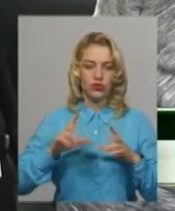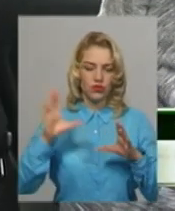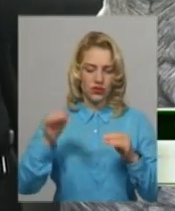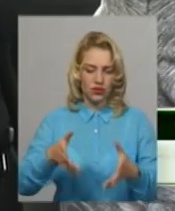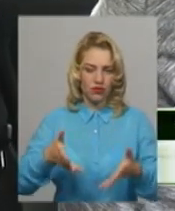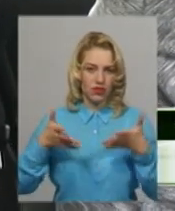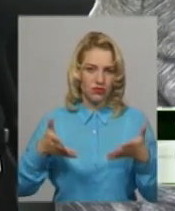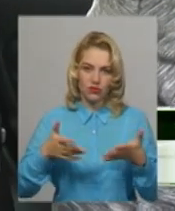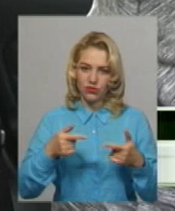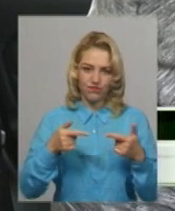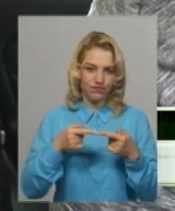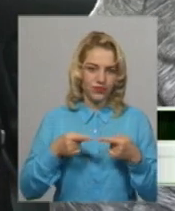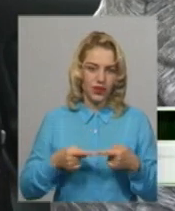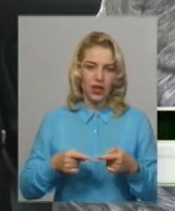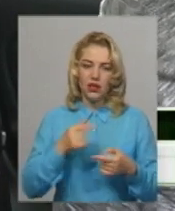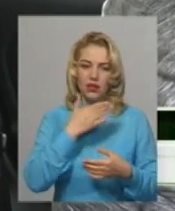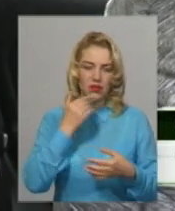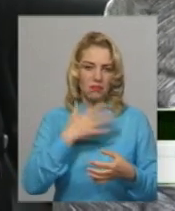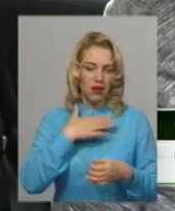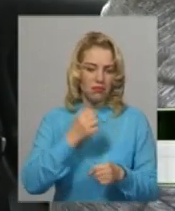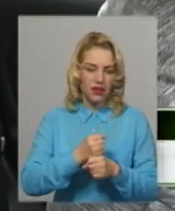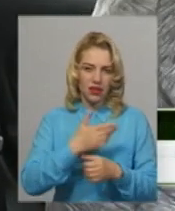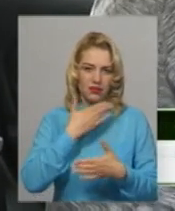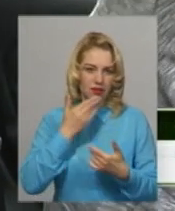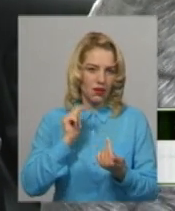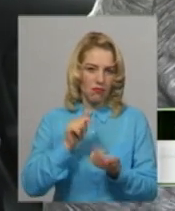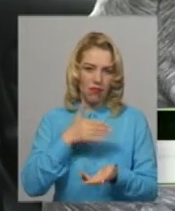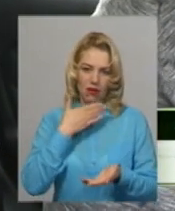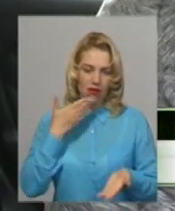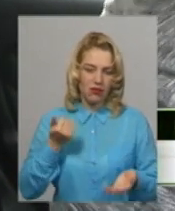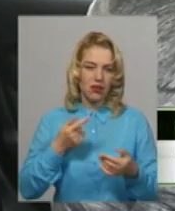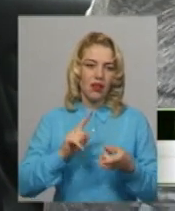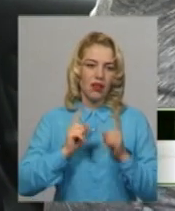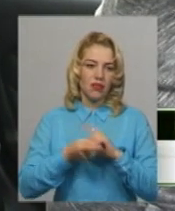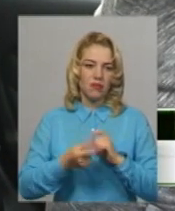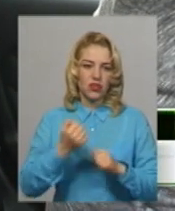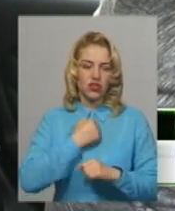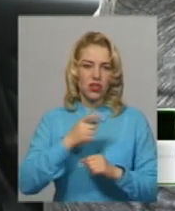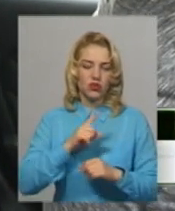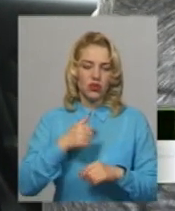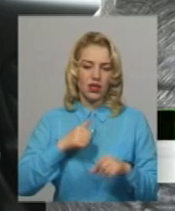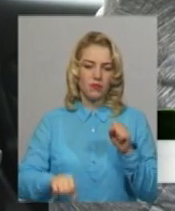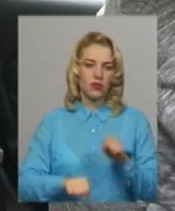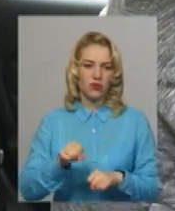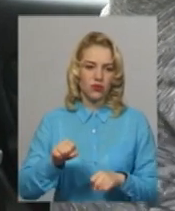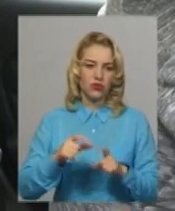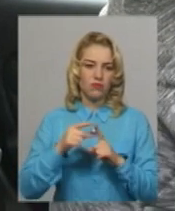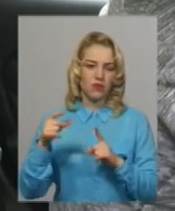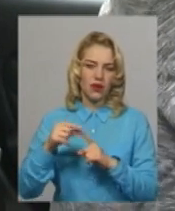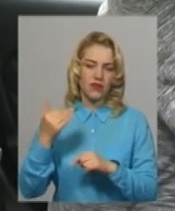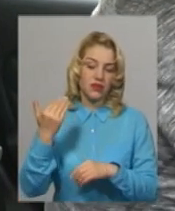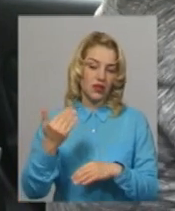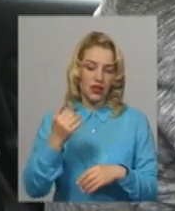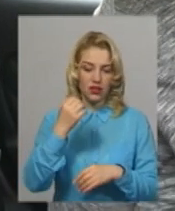все ясно. У вас претензії якісь є до того, що тут є? Жодних. Навпаки, жаль, що я нарушив ці правила, звісно, а за їхню